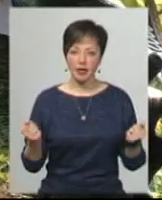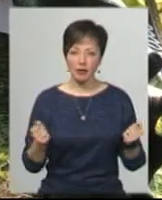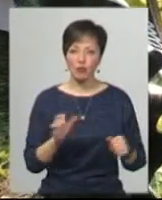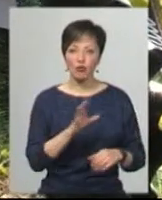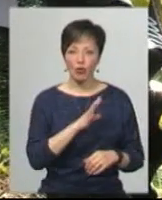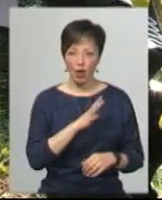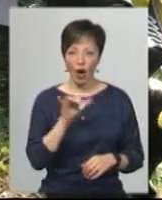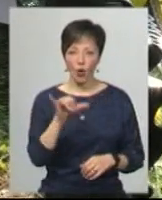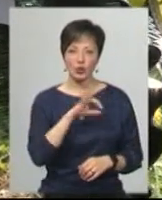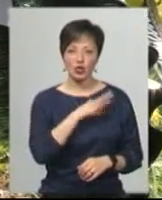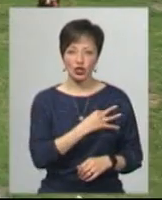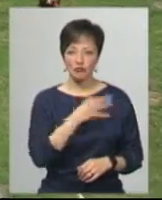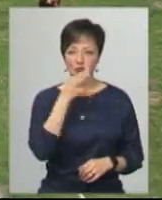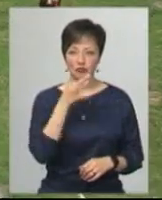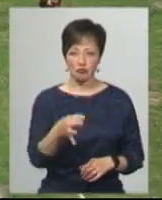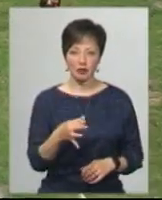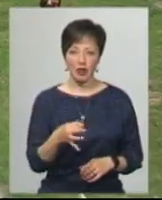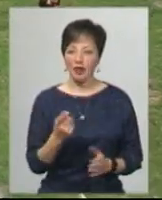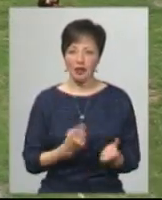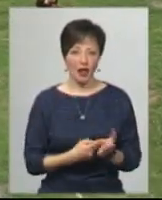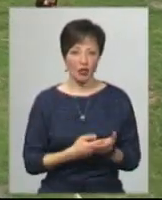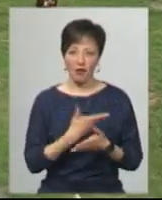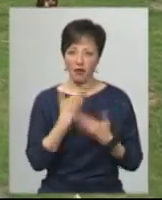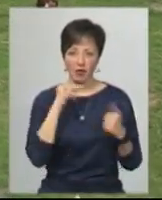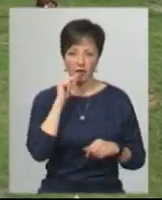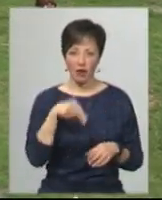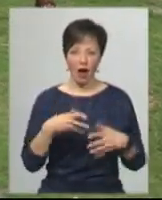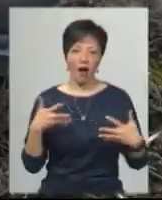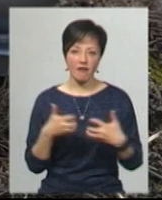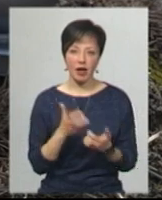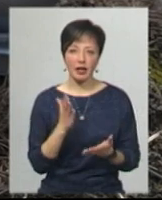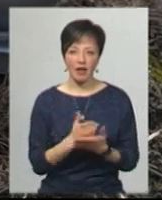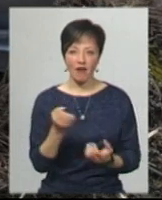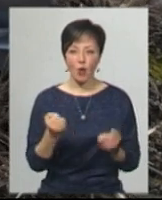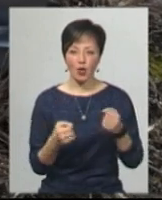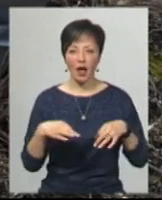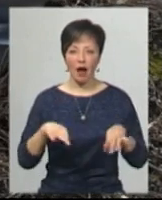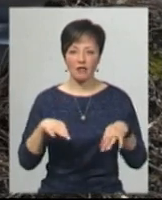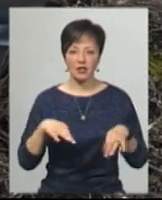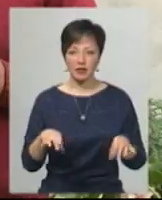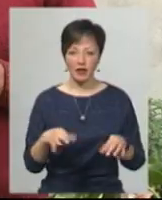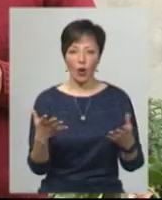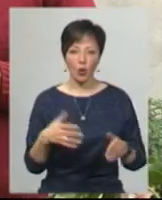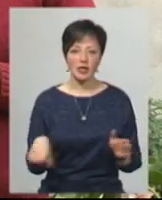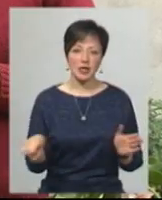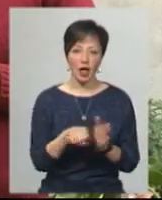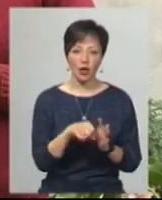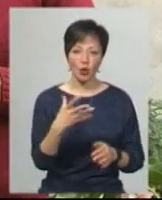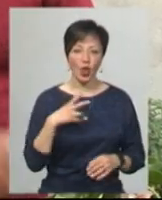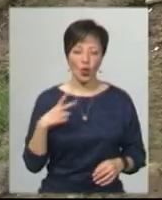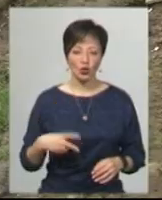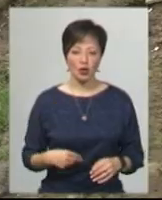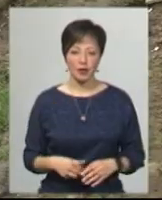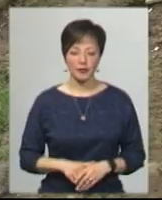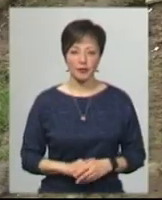була у слідчого, а той їй сказав, не доведено, що винуватцем аварії є саме водій автівки, під колесами якої загинула її